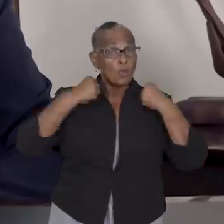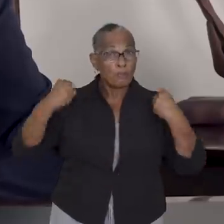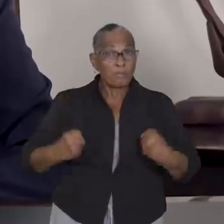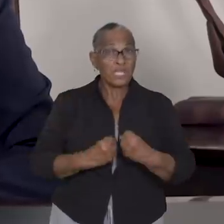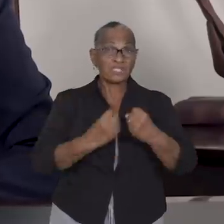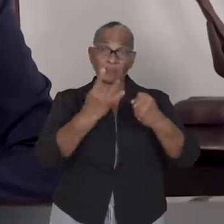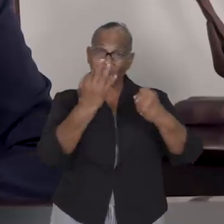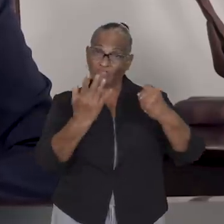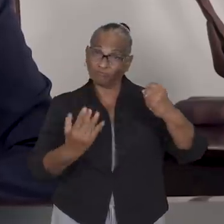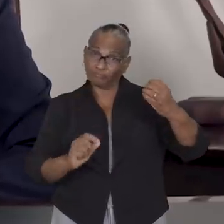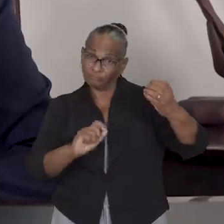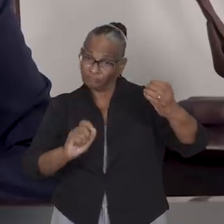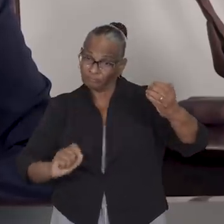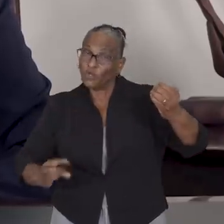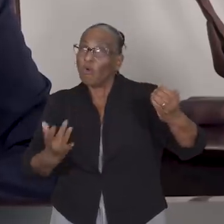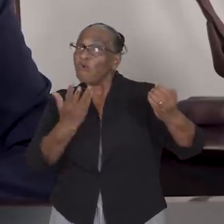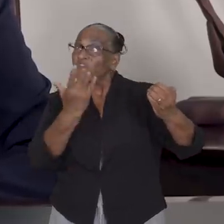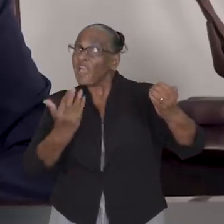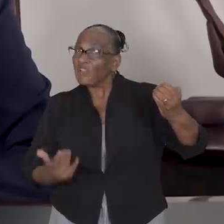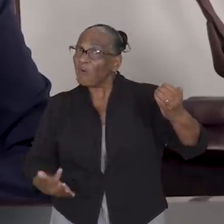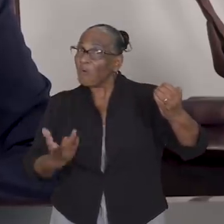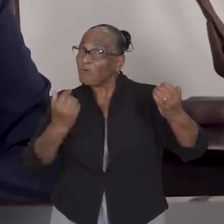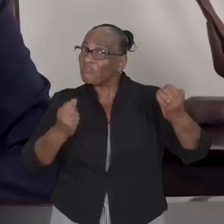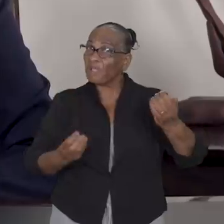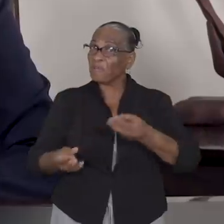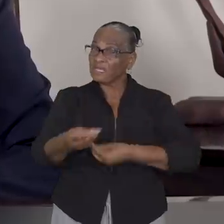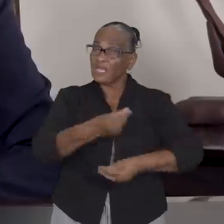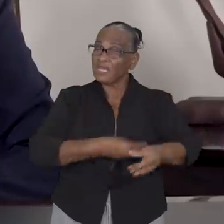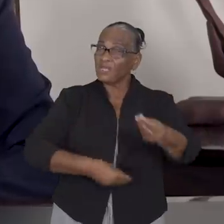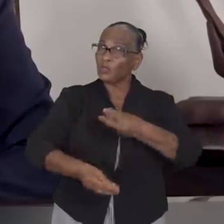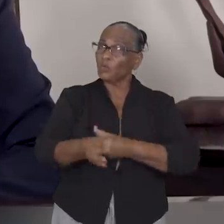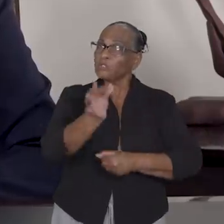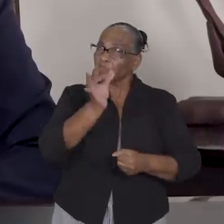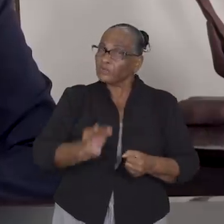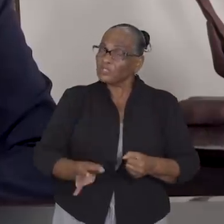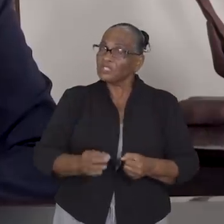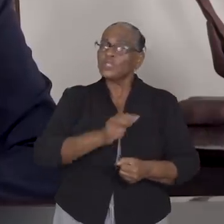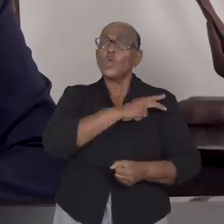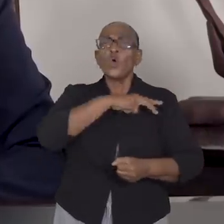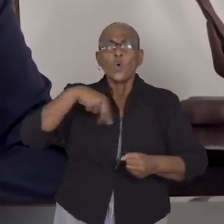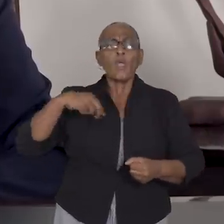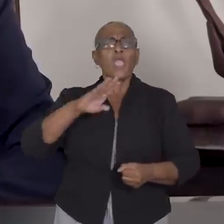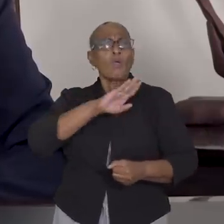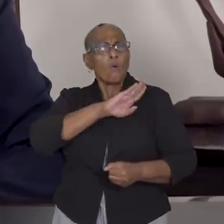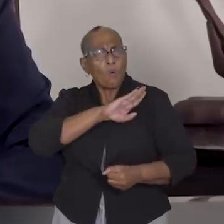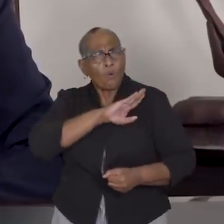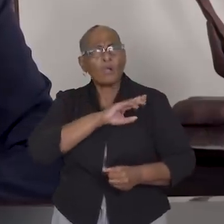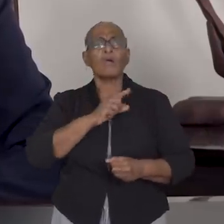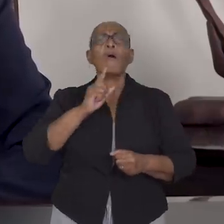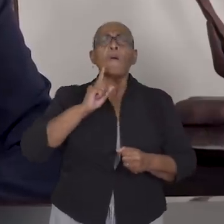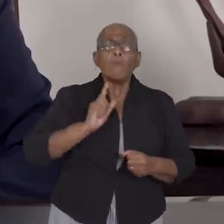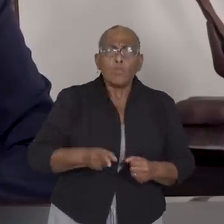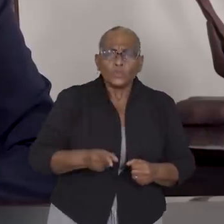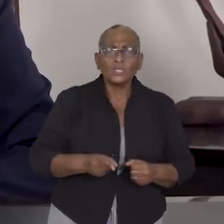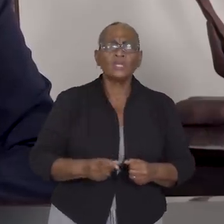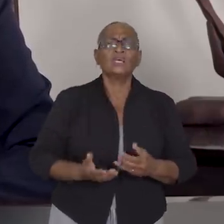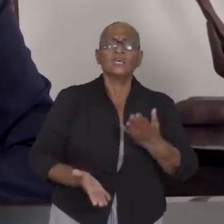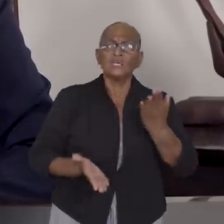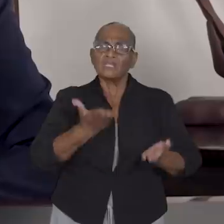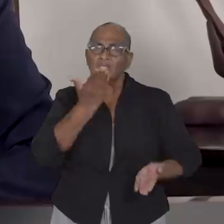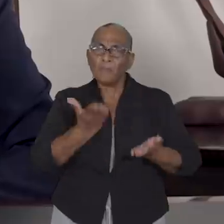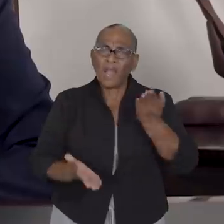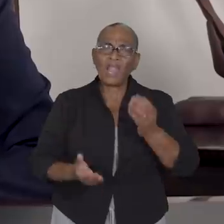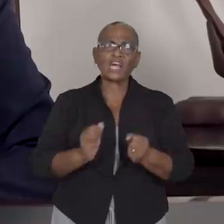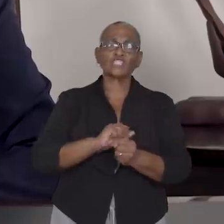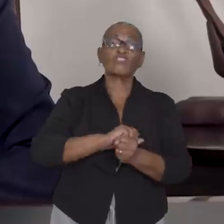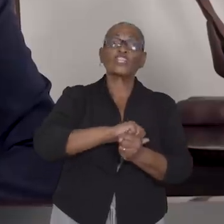de inventarisatie van de financieel-economische positie, zijn we ook genoodzaakt om de balans op te maken van de COVID